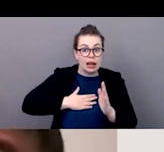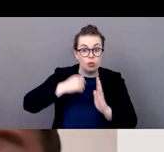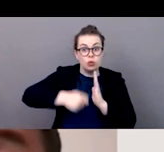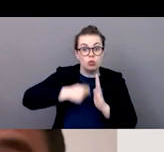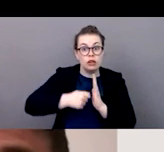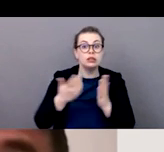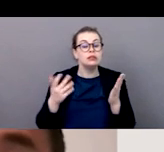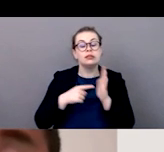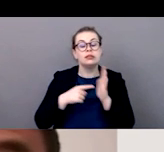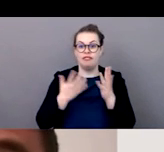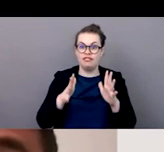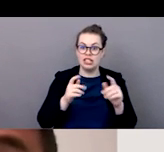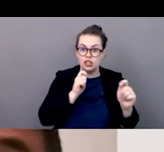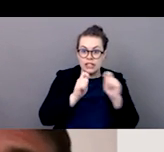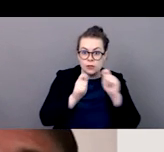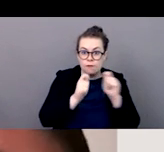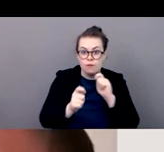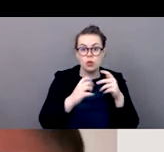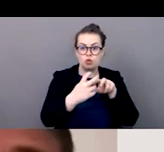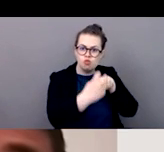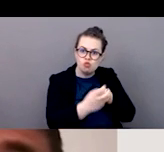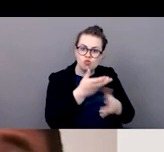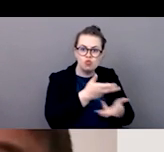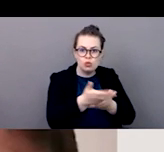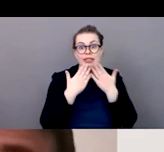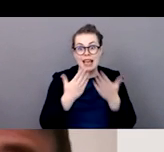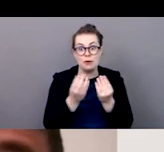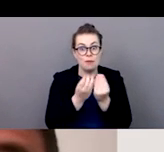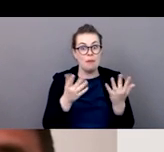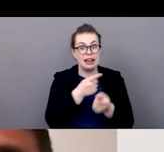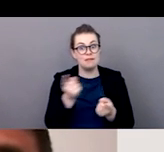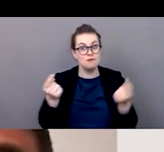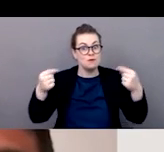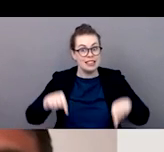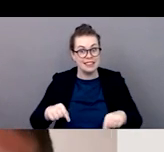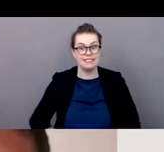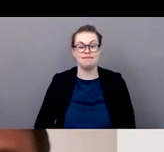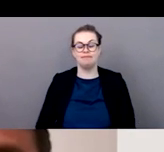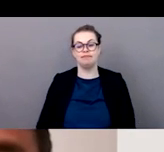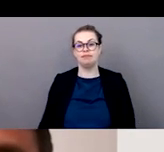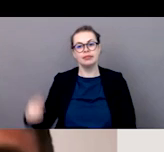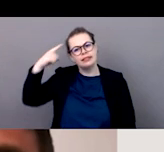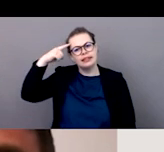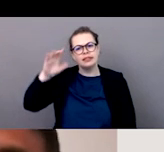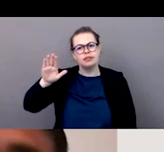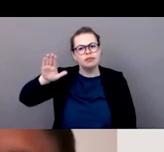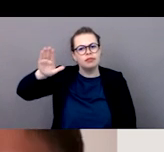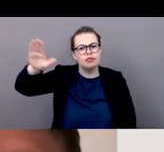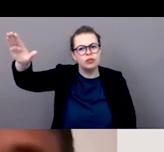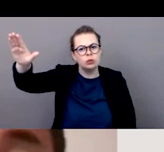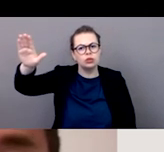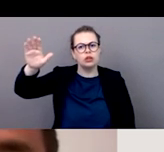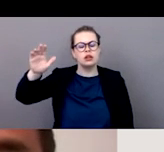entretiens et beaucoup d'entre eux sont parmi nous aujourd'hui et comme je l'ai dit tout à l'heure je crois